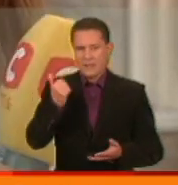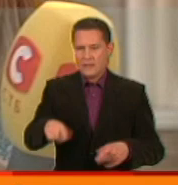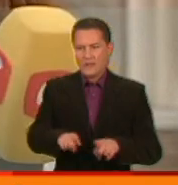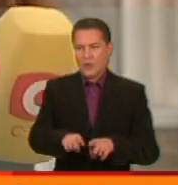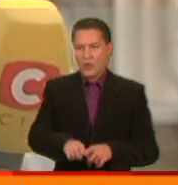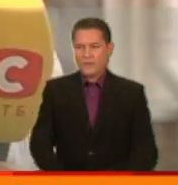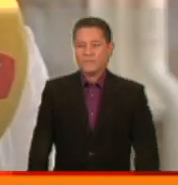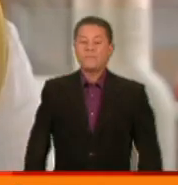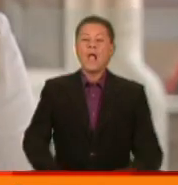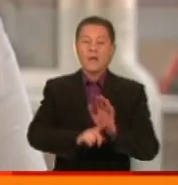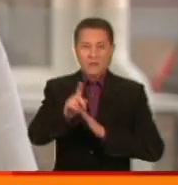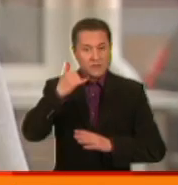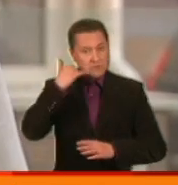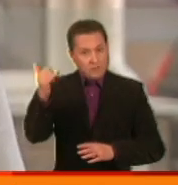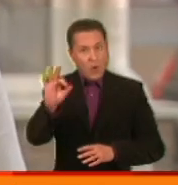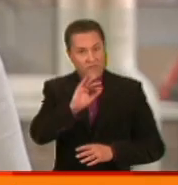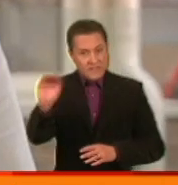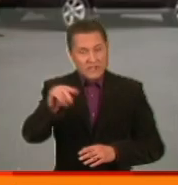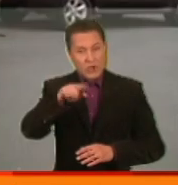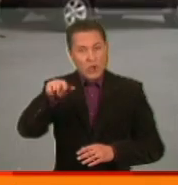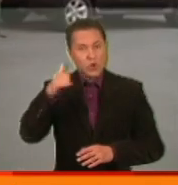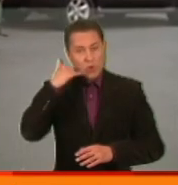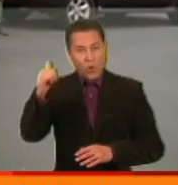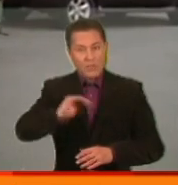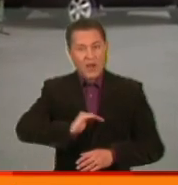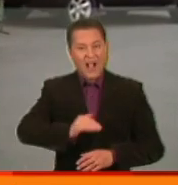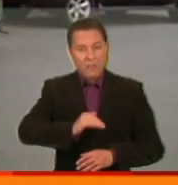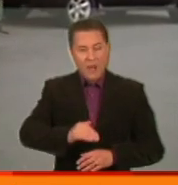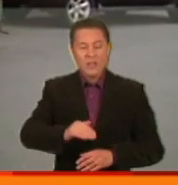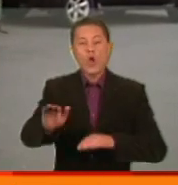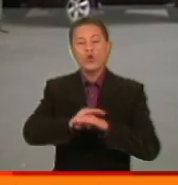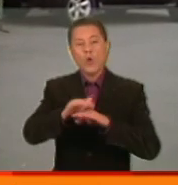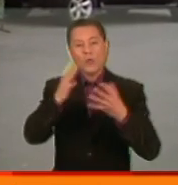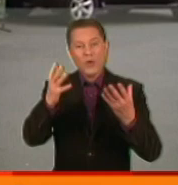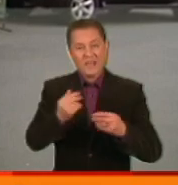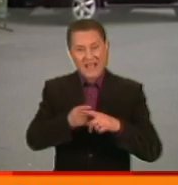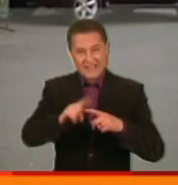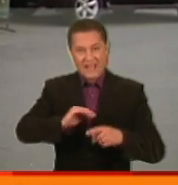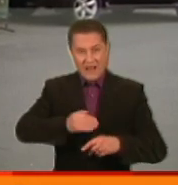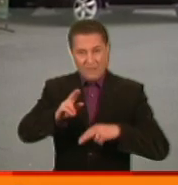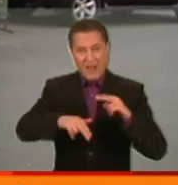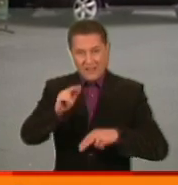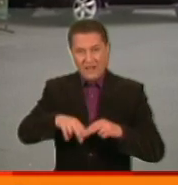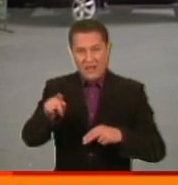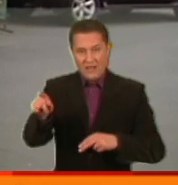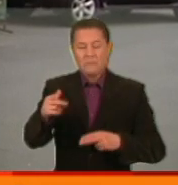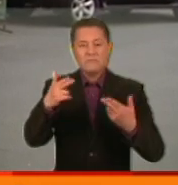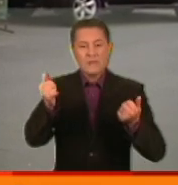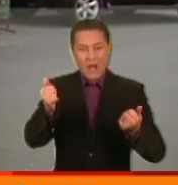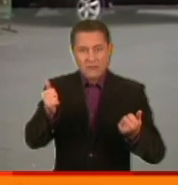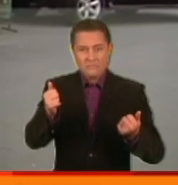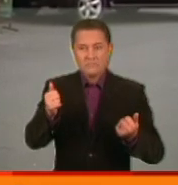Беруся дзвонити на офіційний номер компанії. Алло. Алло, доброго дня. Це компанія Emporium Properties? Так.